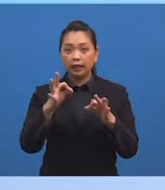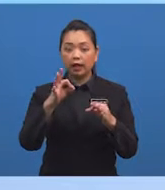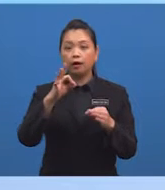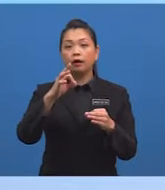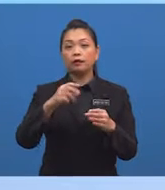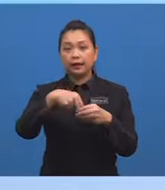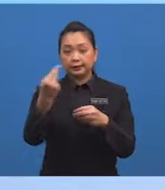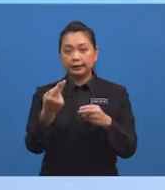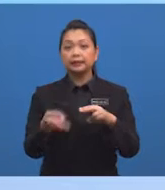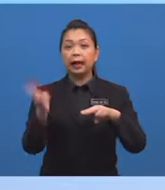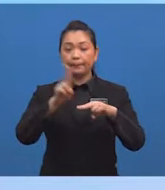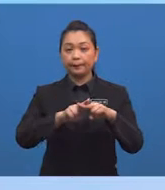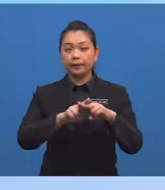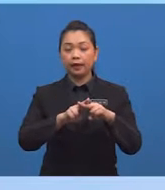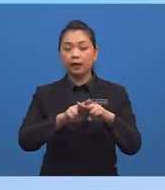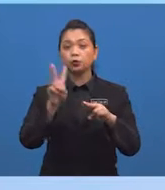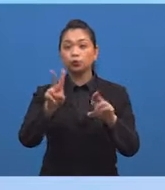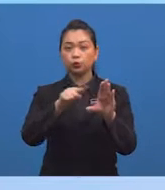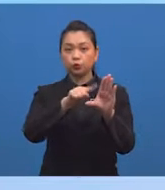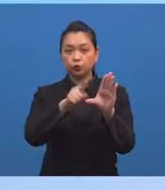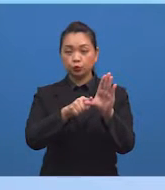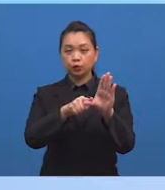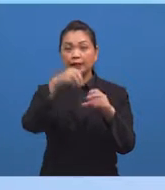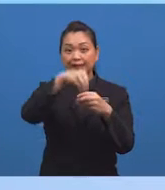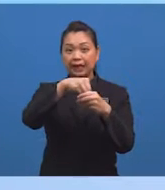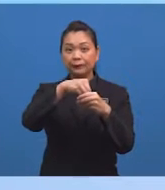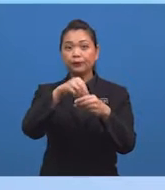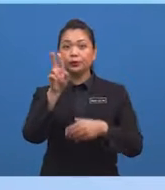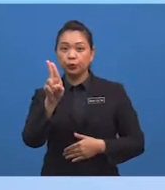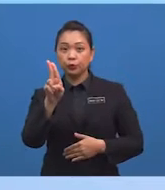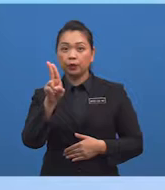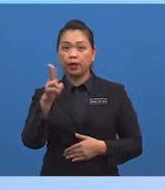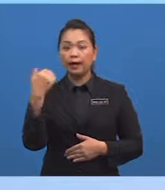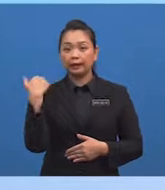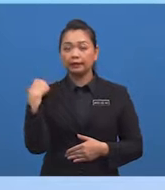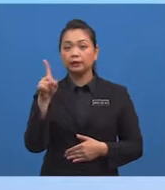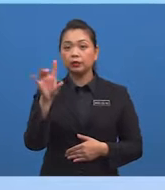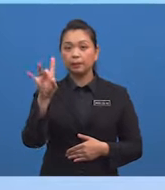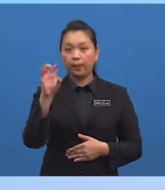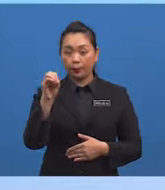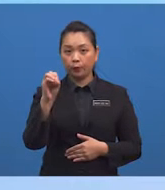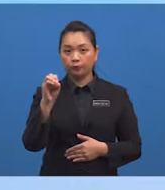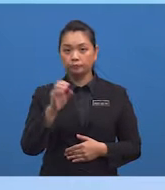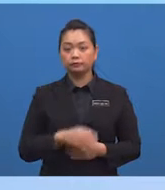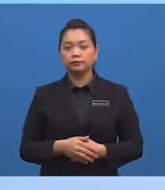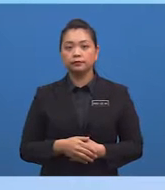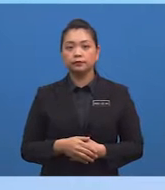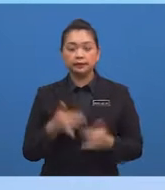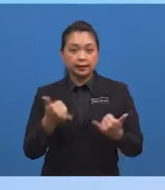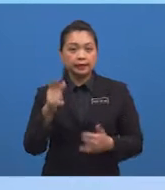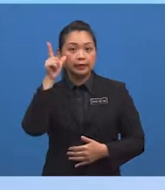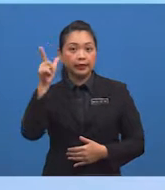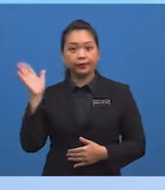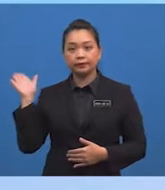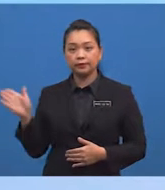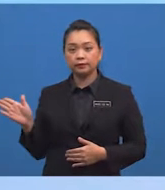tambah dua sudut pada huruf U adalah 180 darjah Berdasarkan